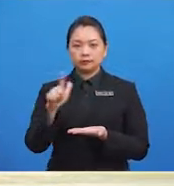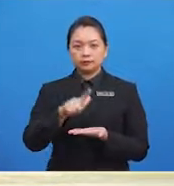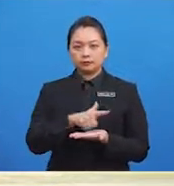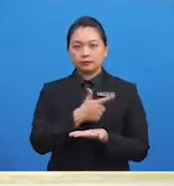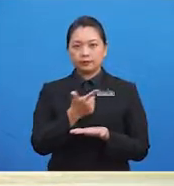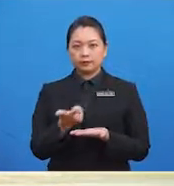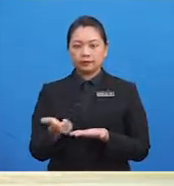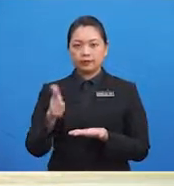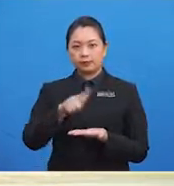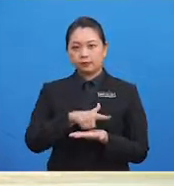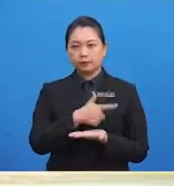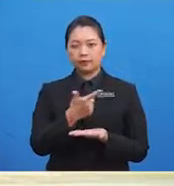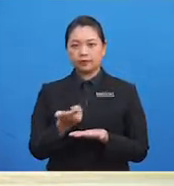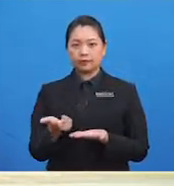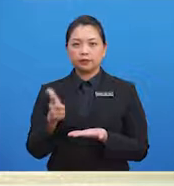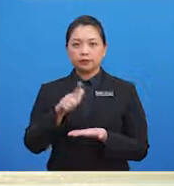Lalalalalalalalalala